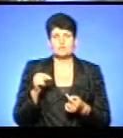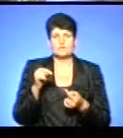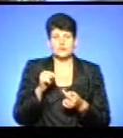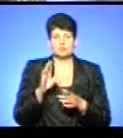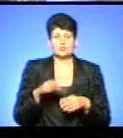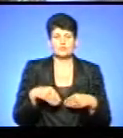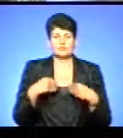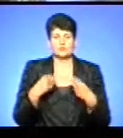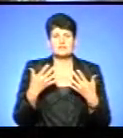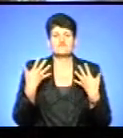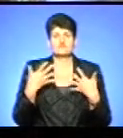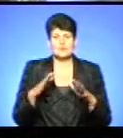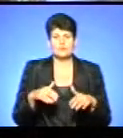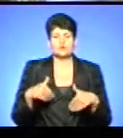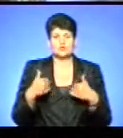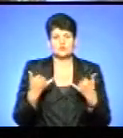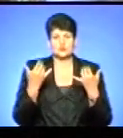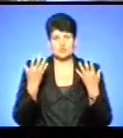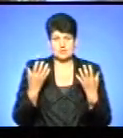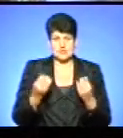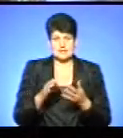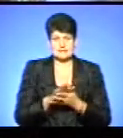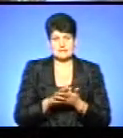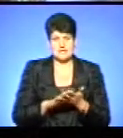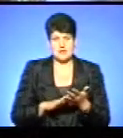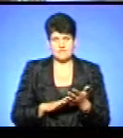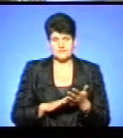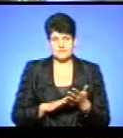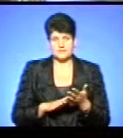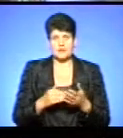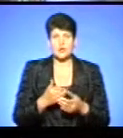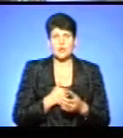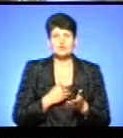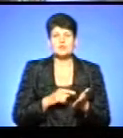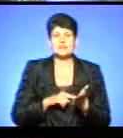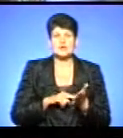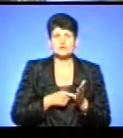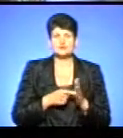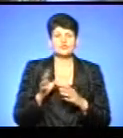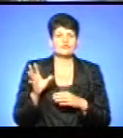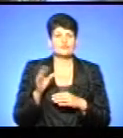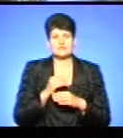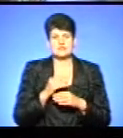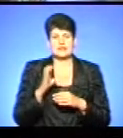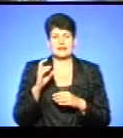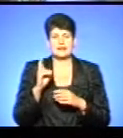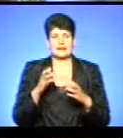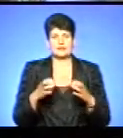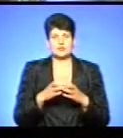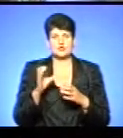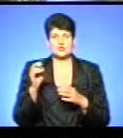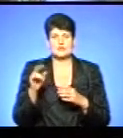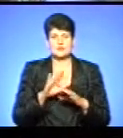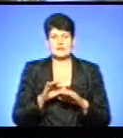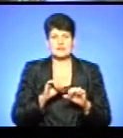вже подають на сьогоднішній день заяви. І хочу наголосити, що всі категорії соціально незахищених